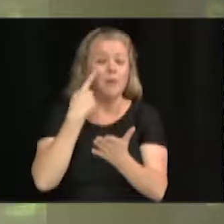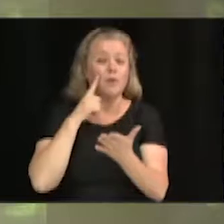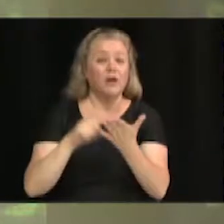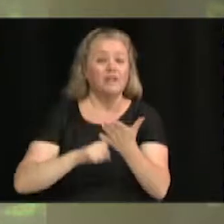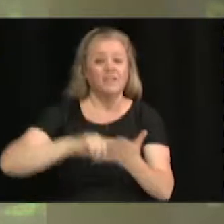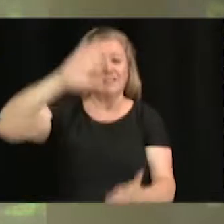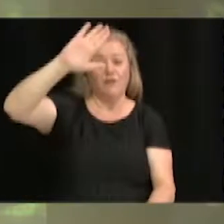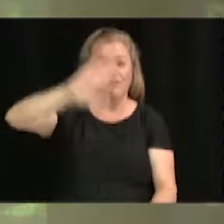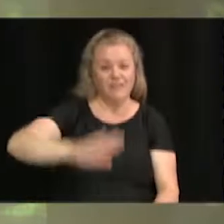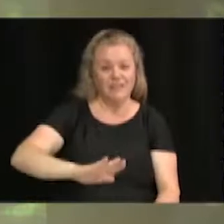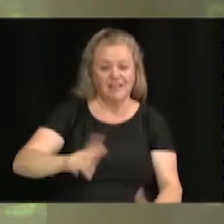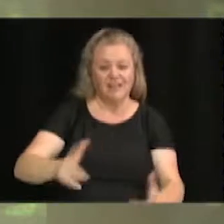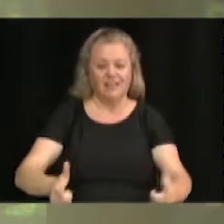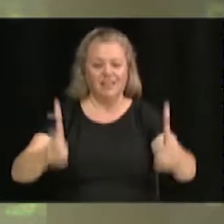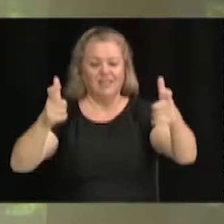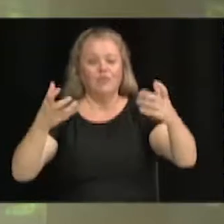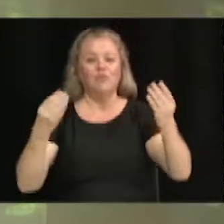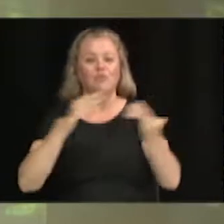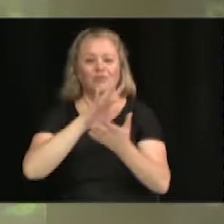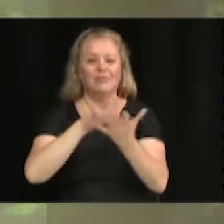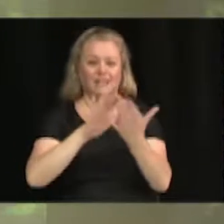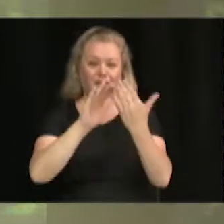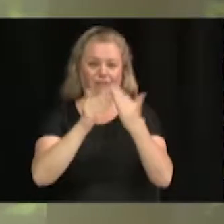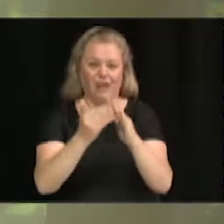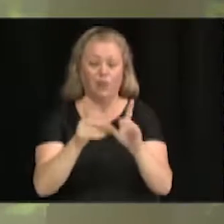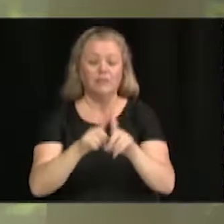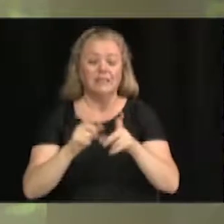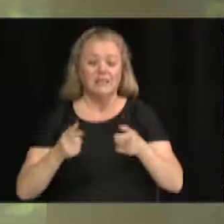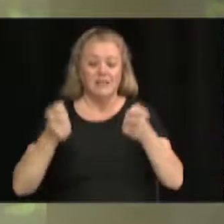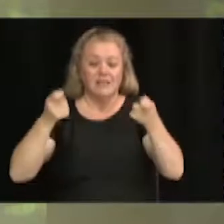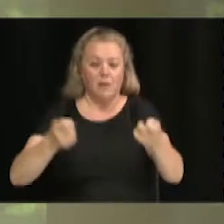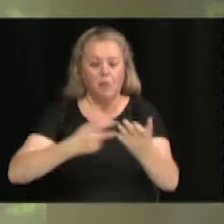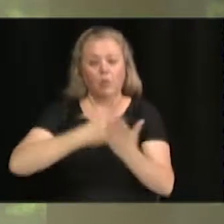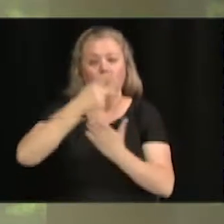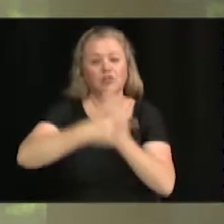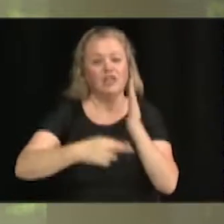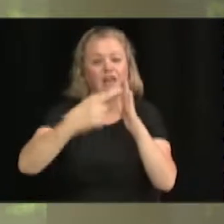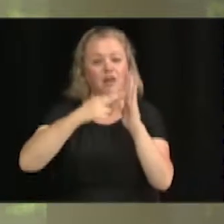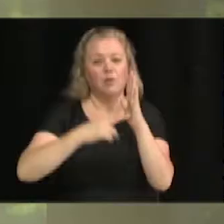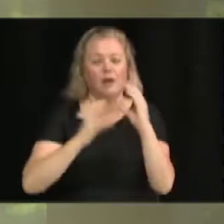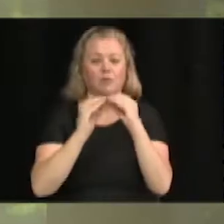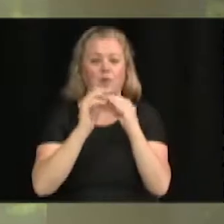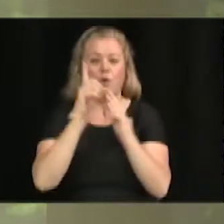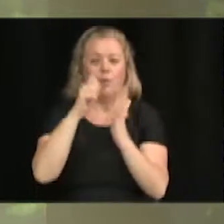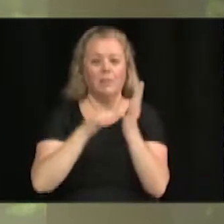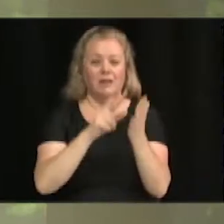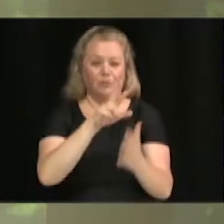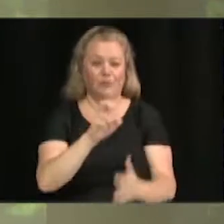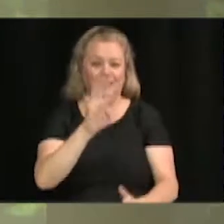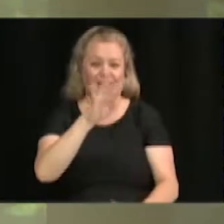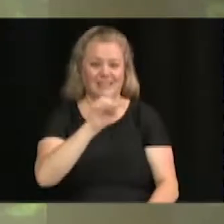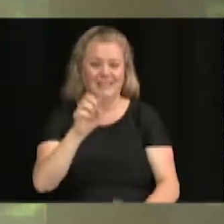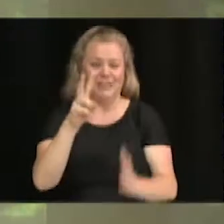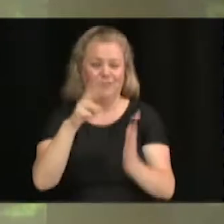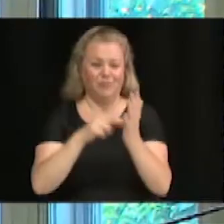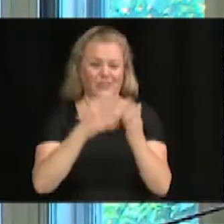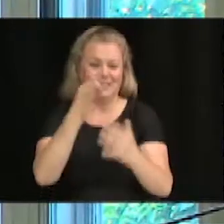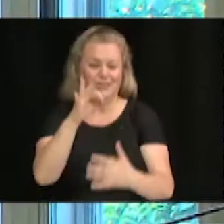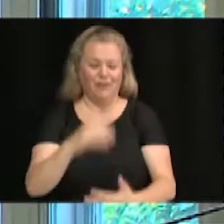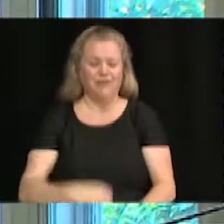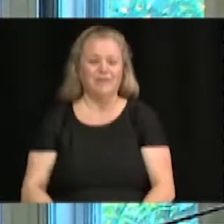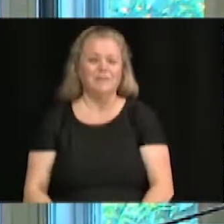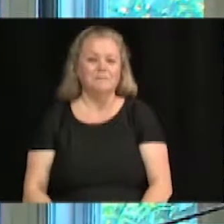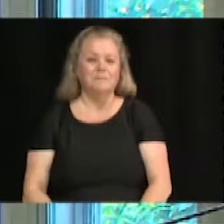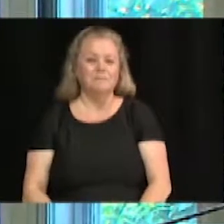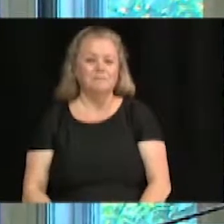d'immeubles situés au centre-ville et dépôt du projet de règlement numéro 1304-2019. En fait, le